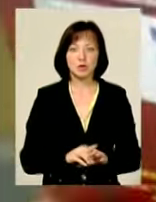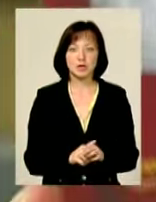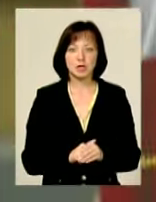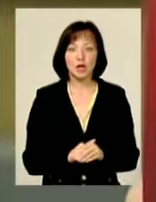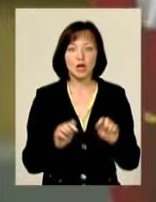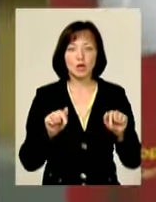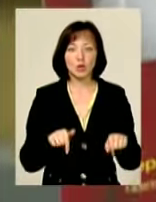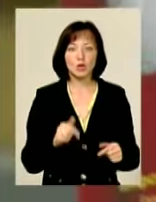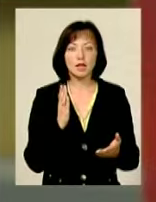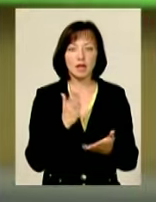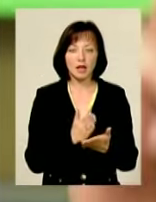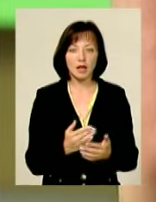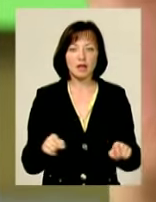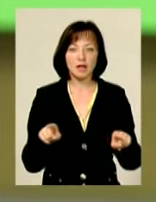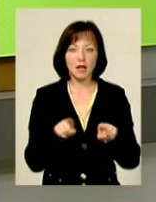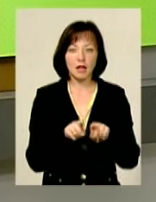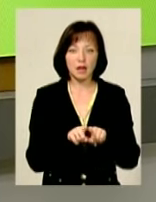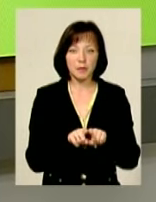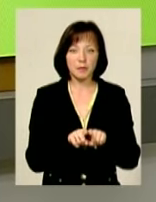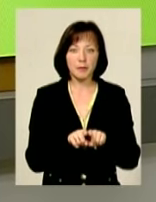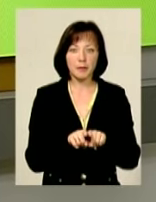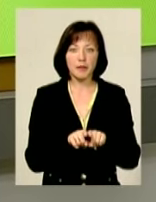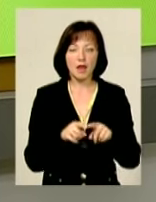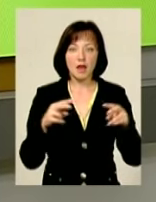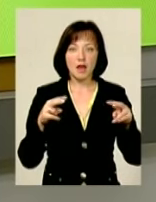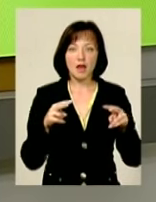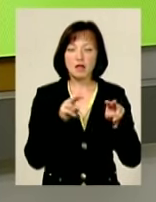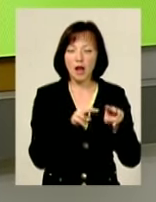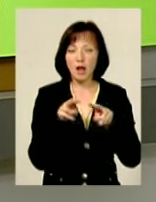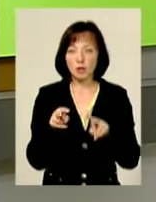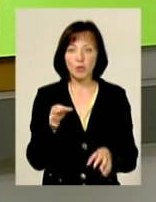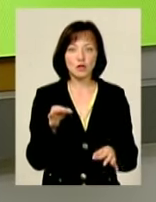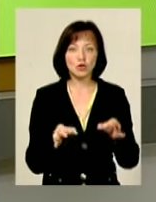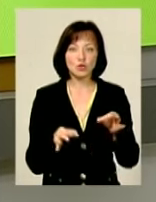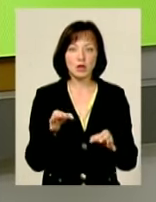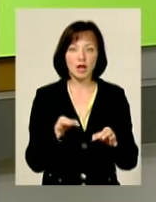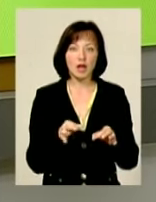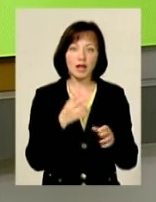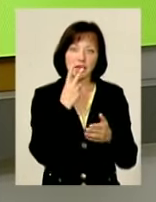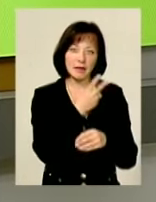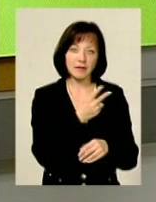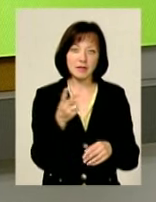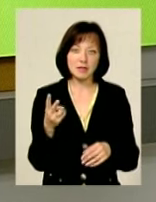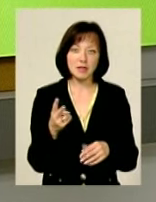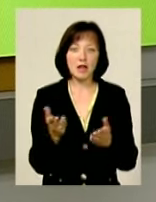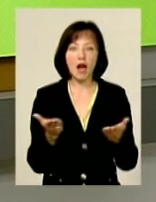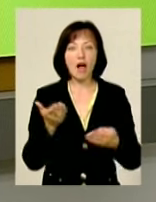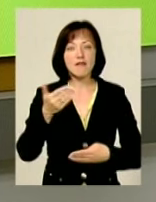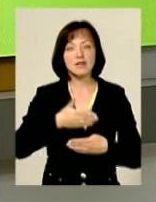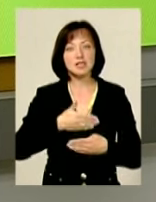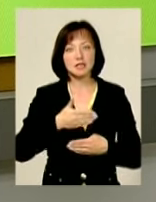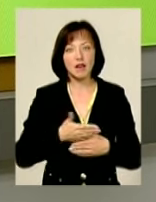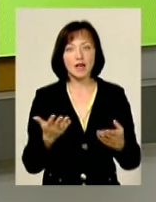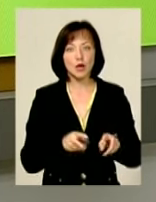Тут є таке наглядове жюрі, яке номінально дивиться за тим, яка вистава